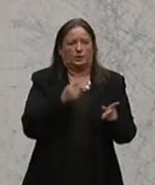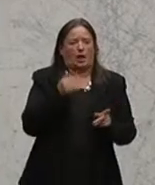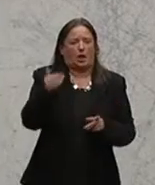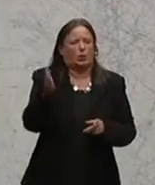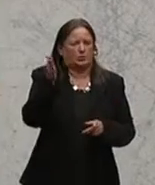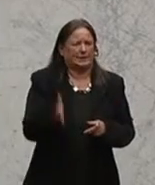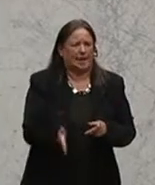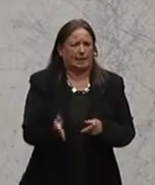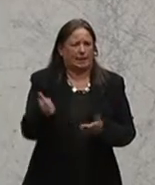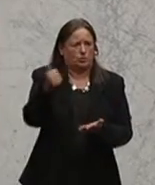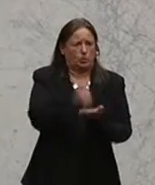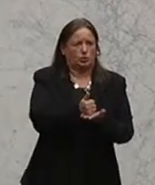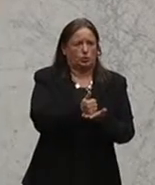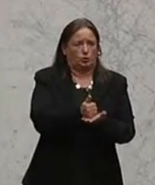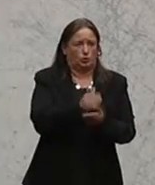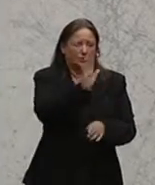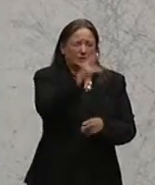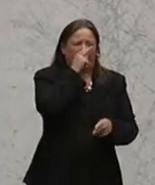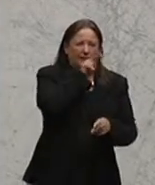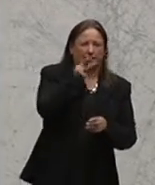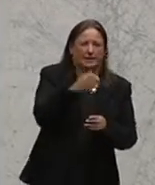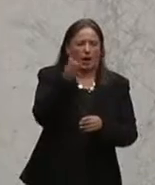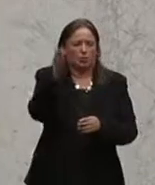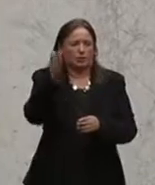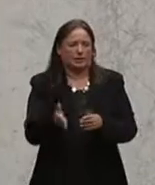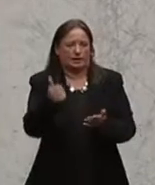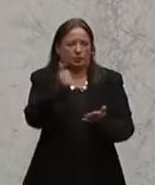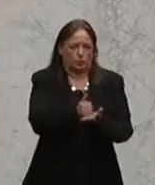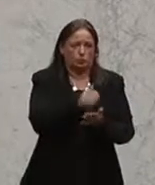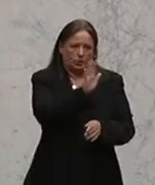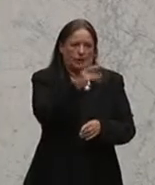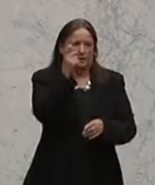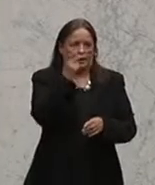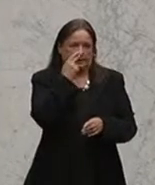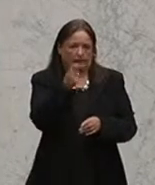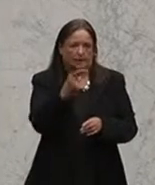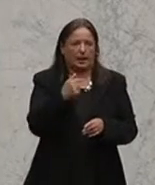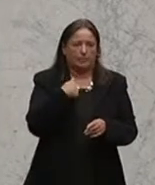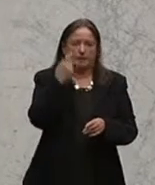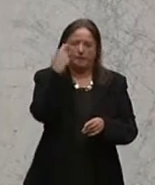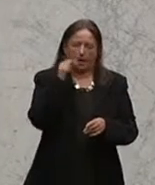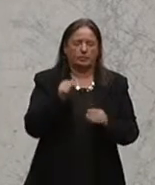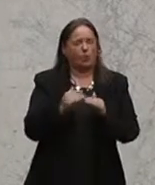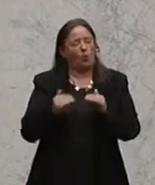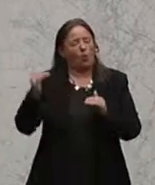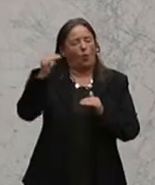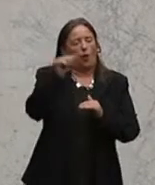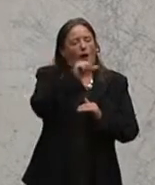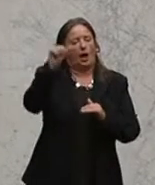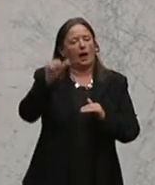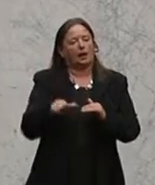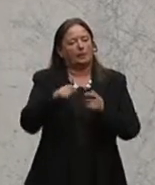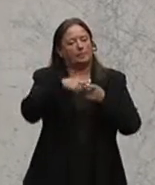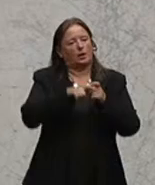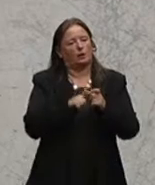eine Außenseiterposition, aber evident ist das eine hohe Akademikerquote, und ich